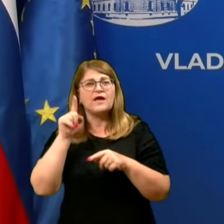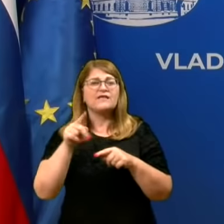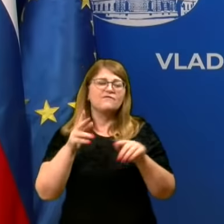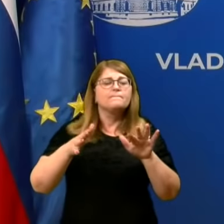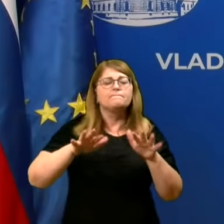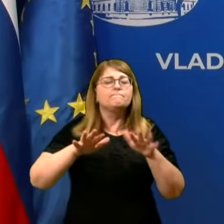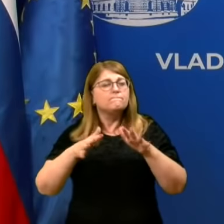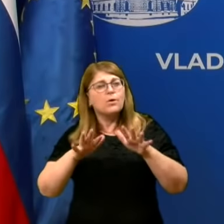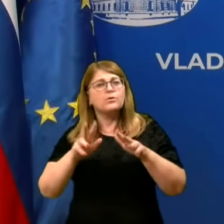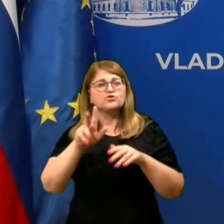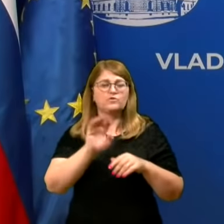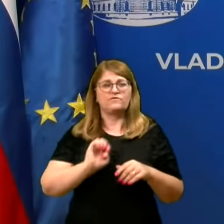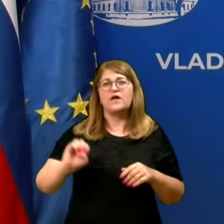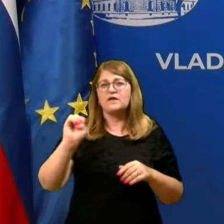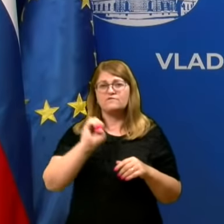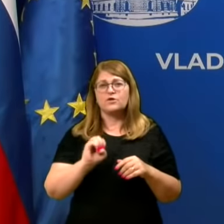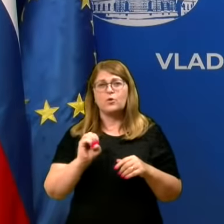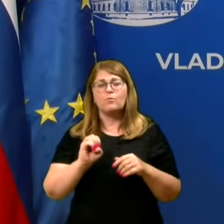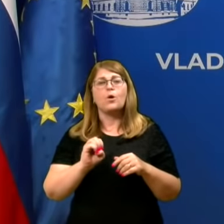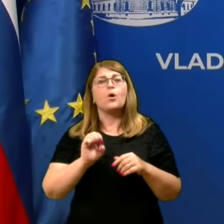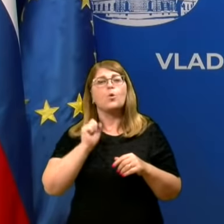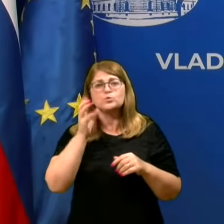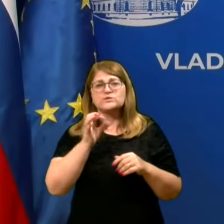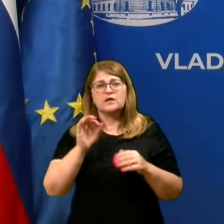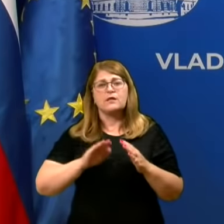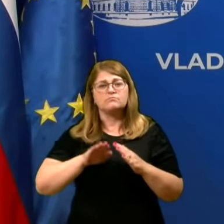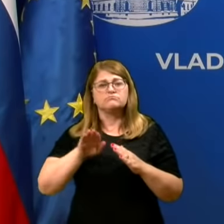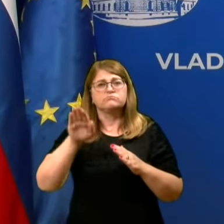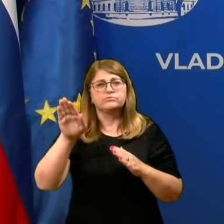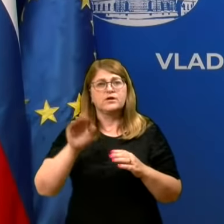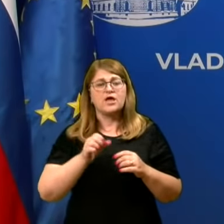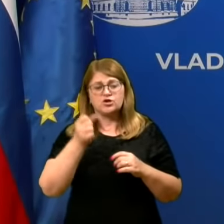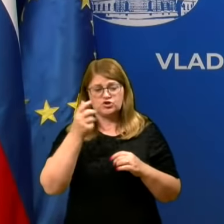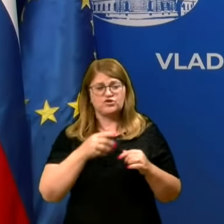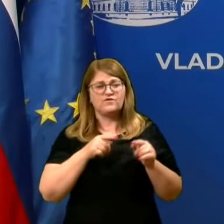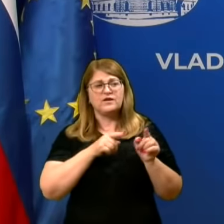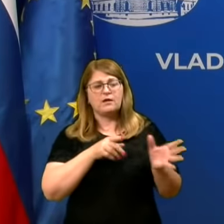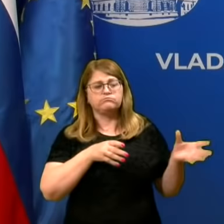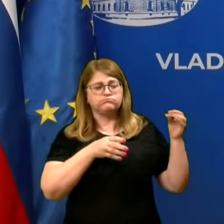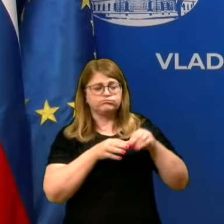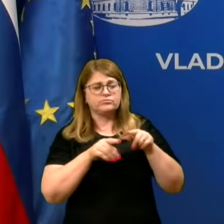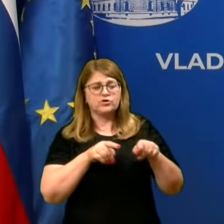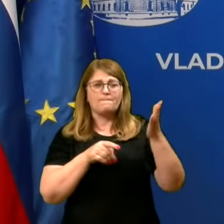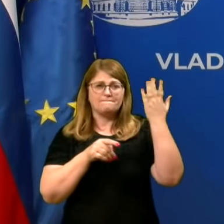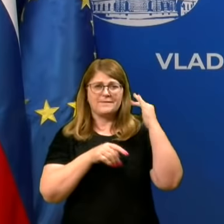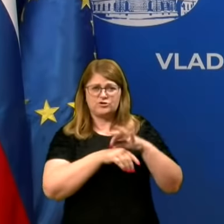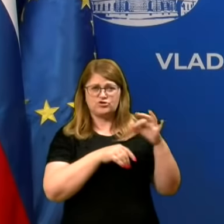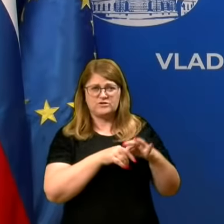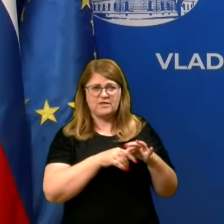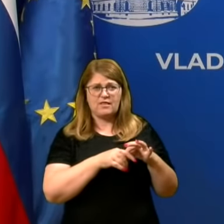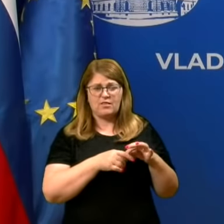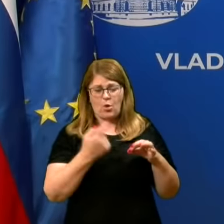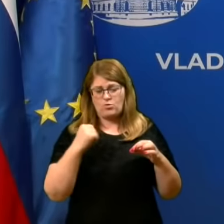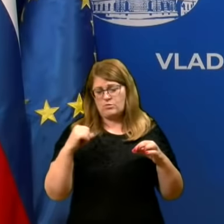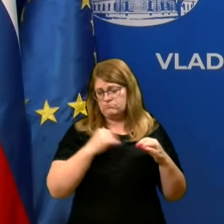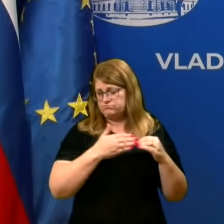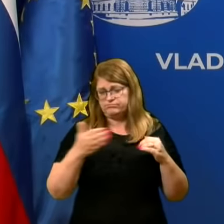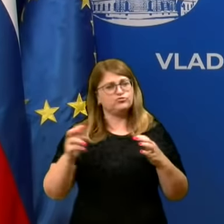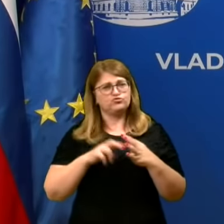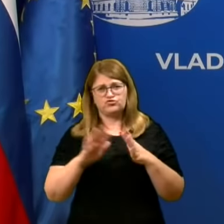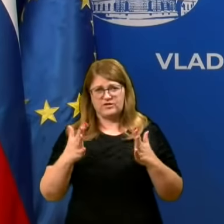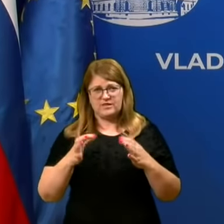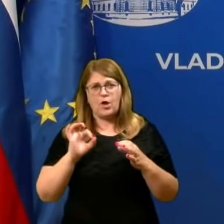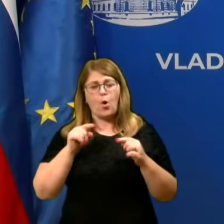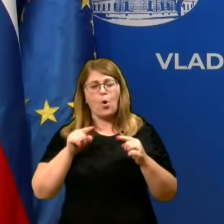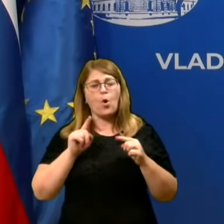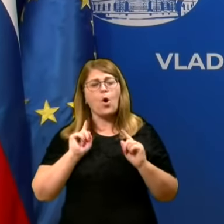povprečju v Evropi, je v porastu. Številke segajo do prejšnjega tedna, niso posodobljene danes, o današnjo poslednjih bom